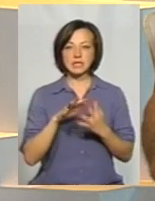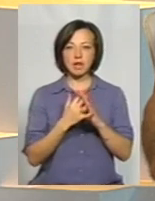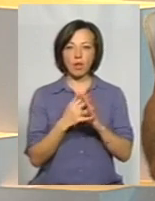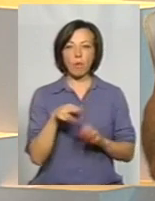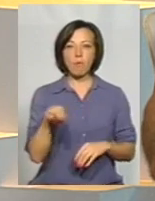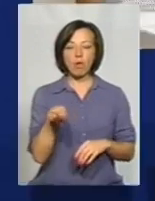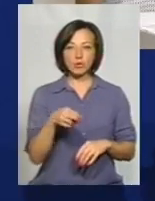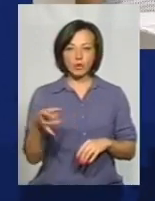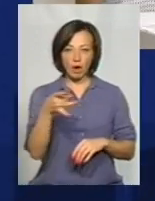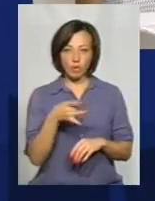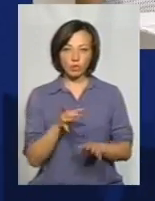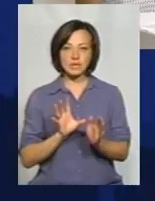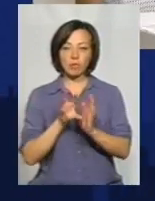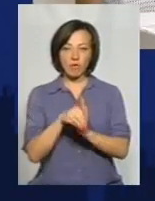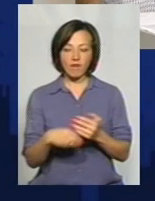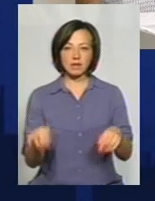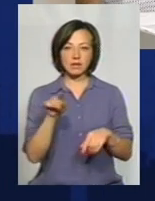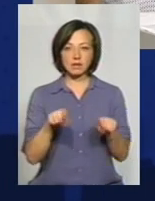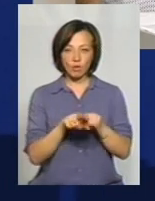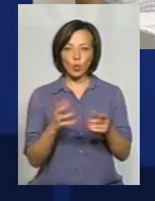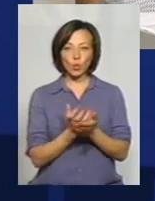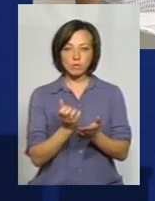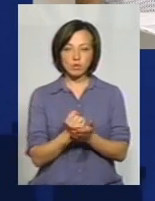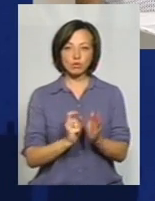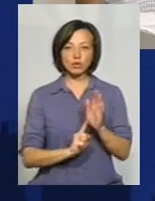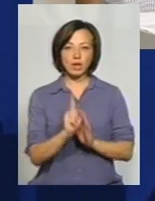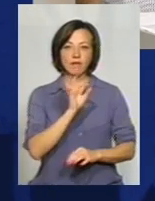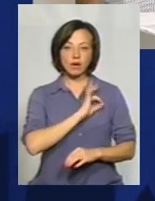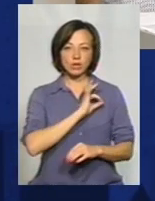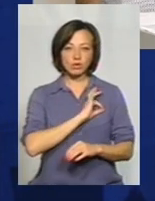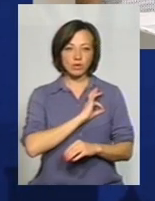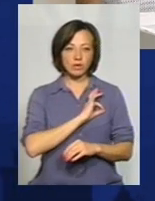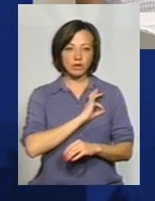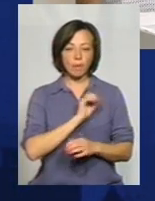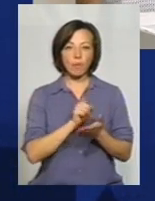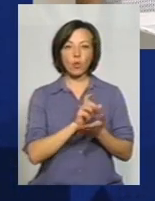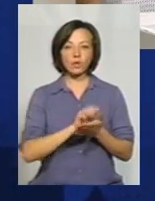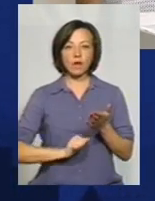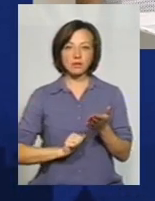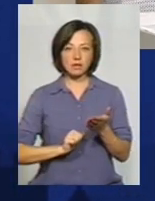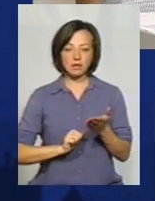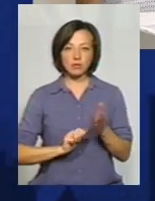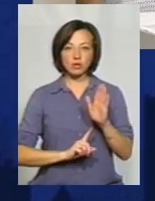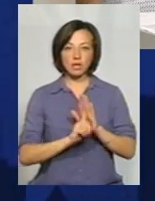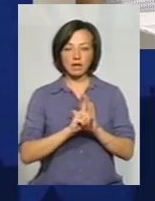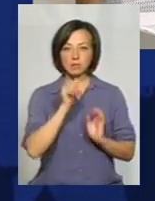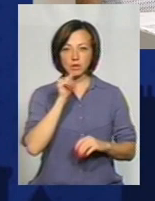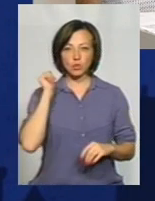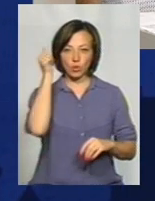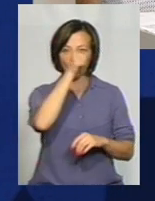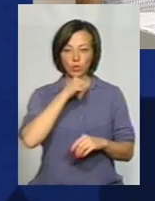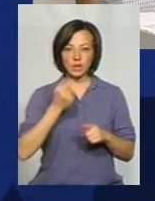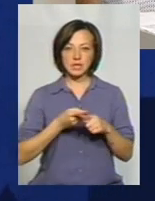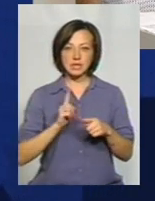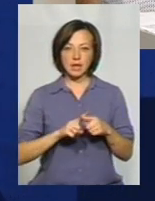Ми запровадили і успішно почали використовувати нові технології, спочинаючи з минулого року,